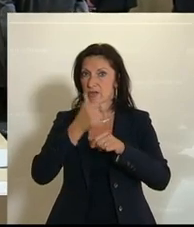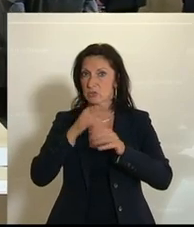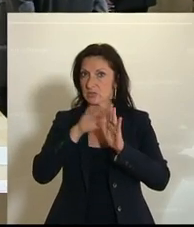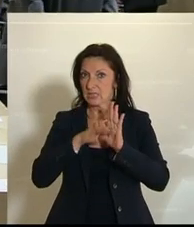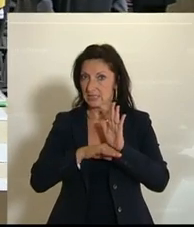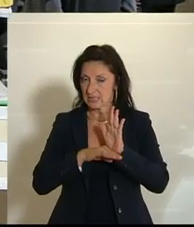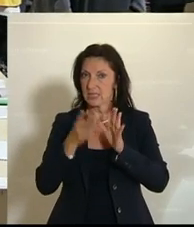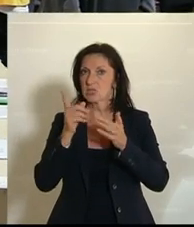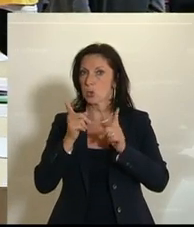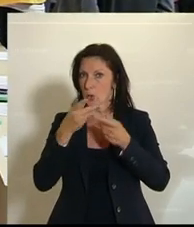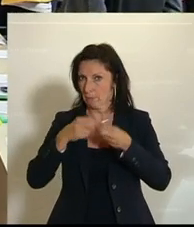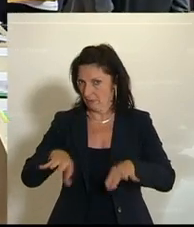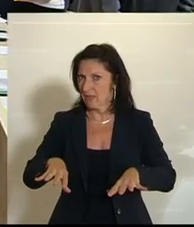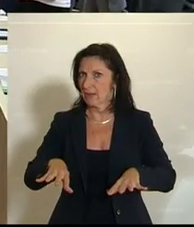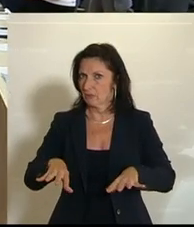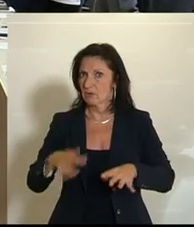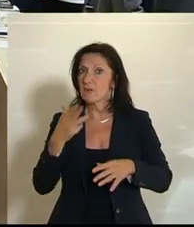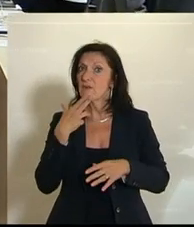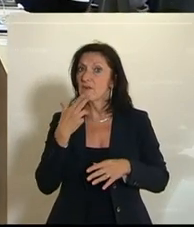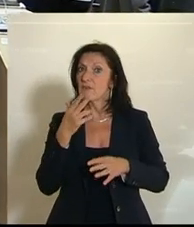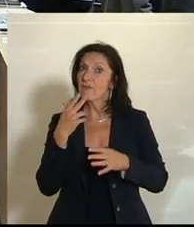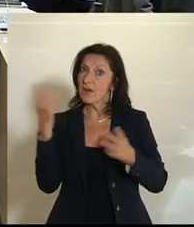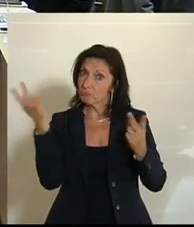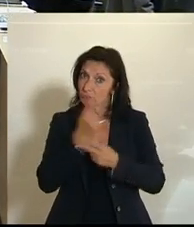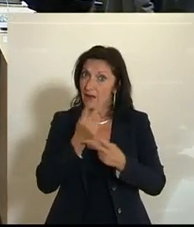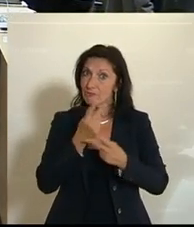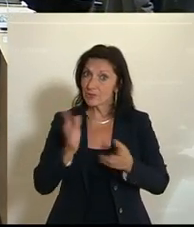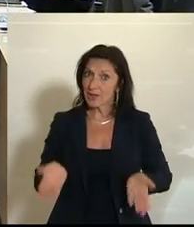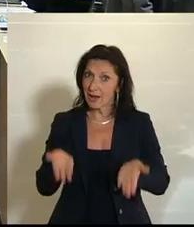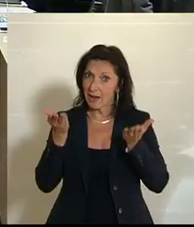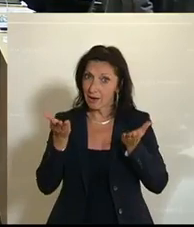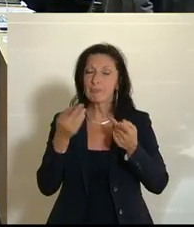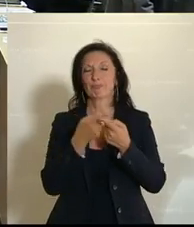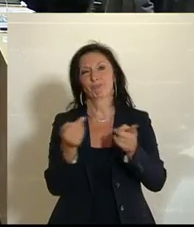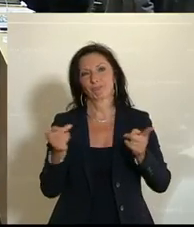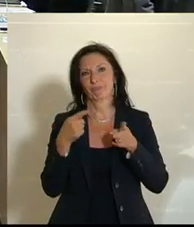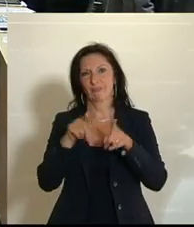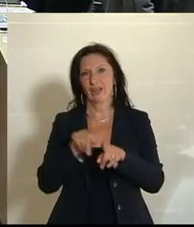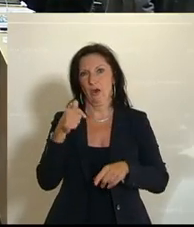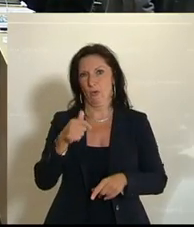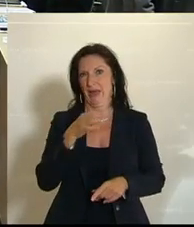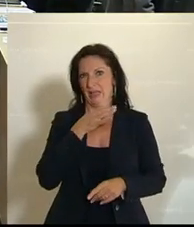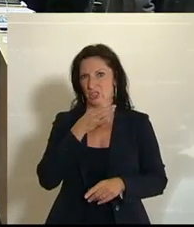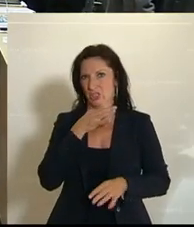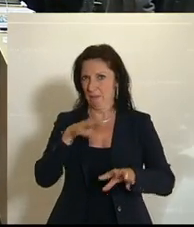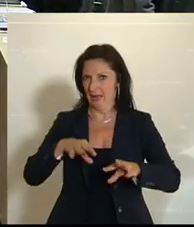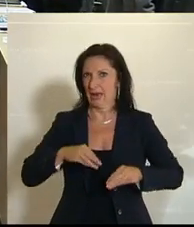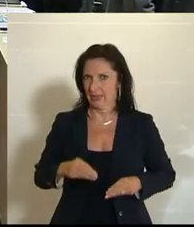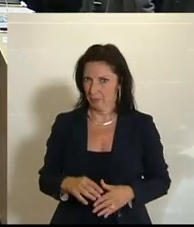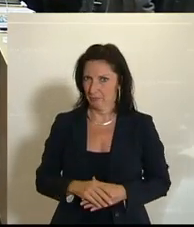die Genehmigung zu erteilen. Wer spricht sich dafür aus? Auch das ist einstimmig so angenommen.